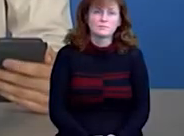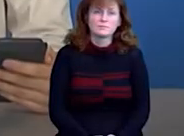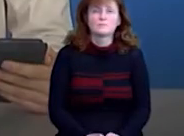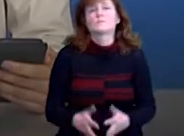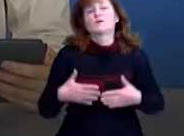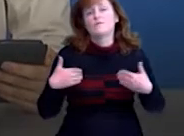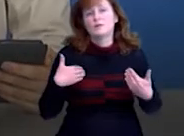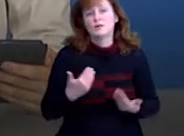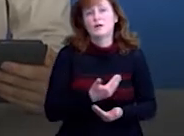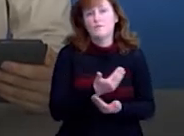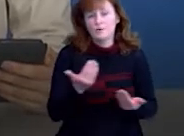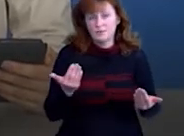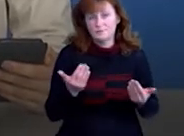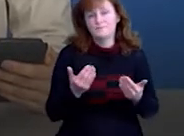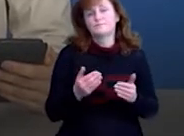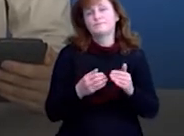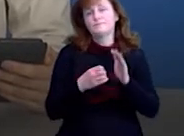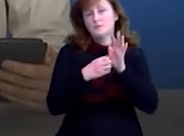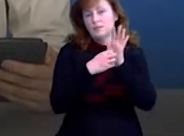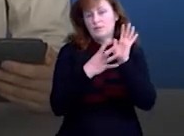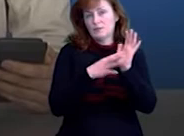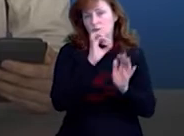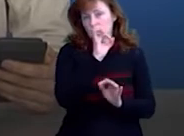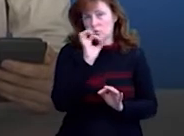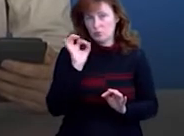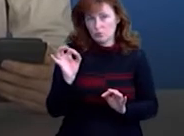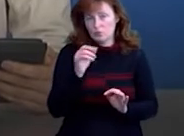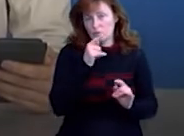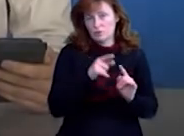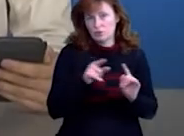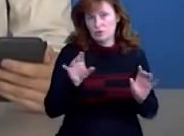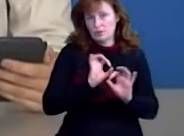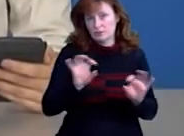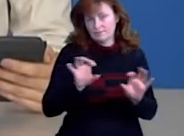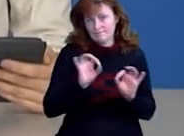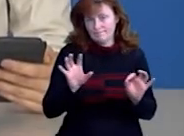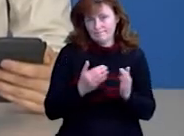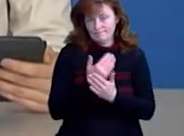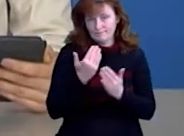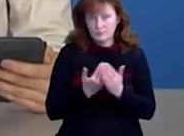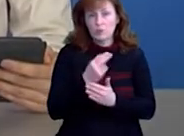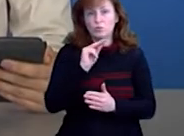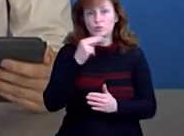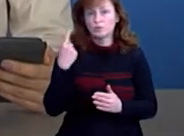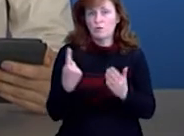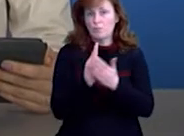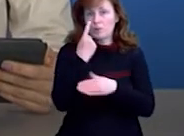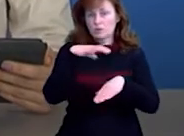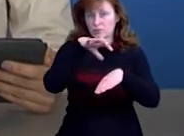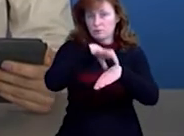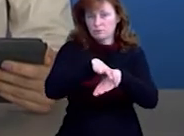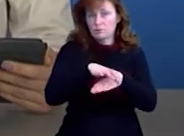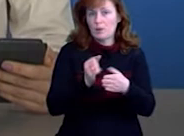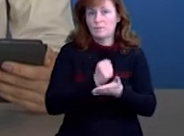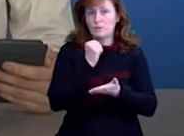Вітаю вас на годиннику 19.00. Час новин на Суспільному у студії Аліна Клименко. У Чернігові перший підтверджений